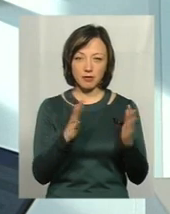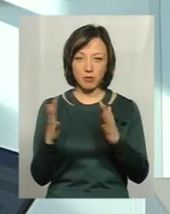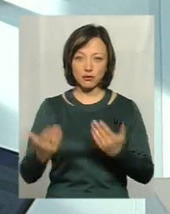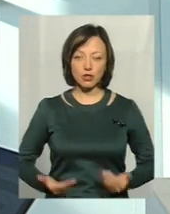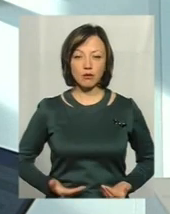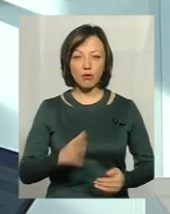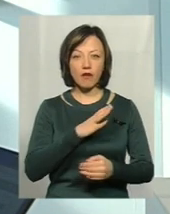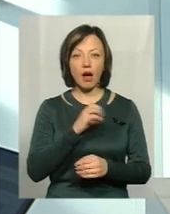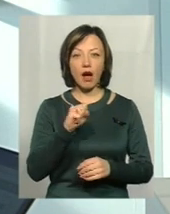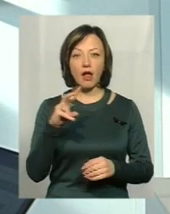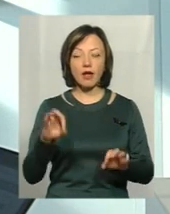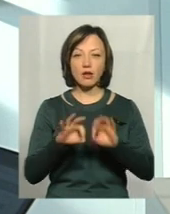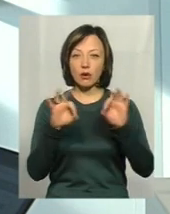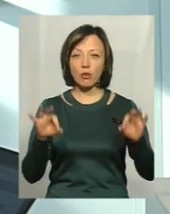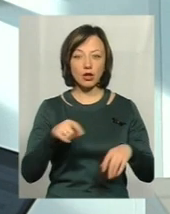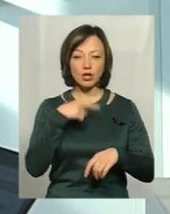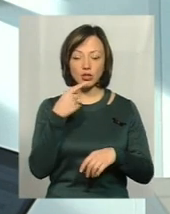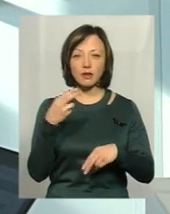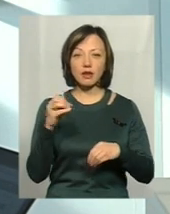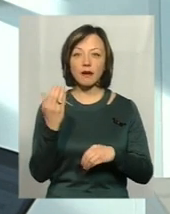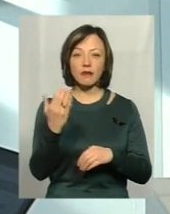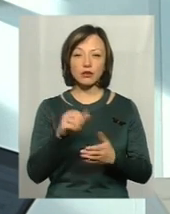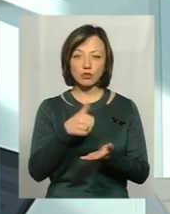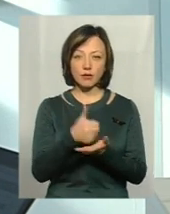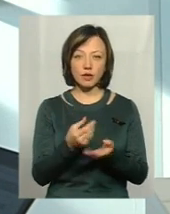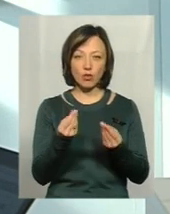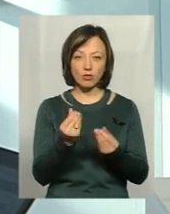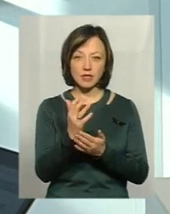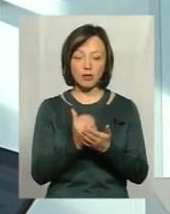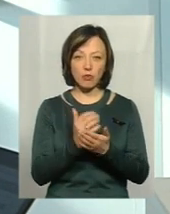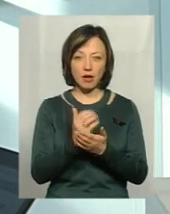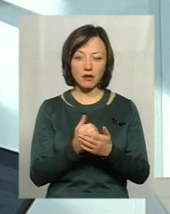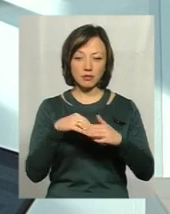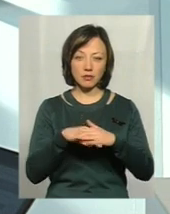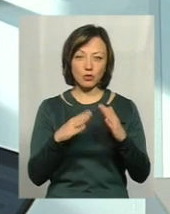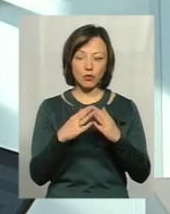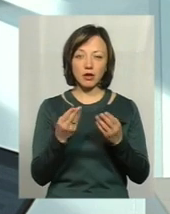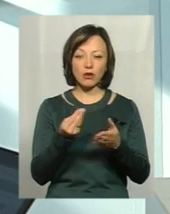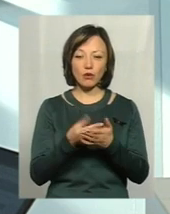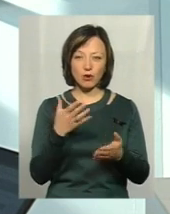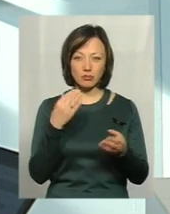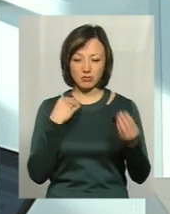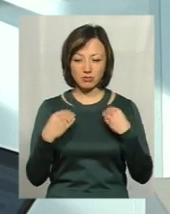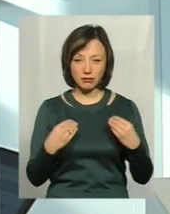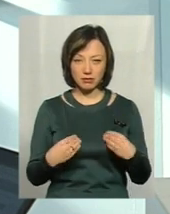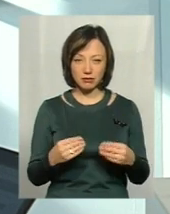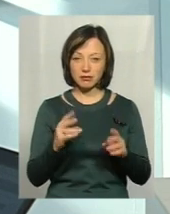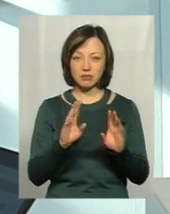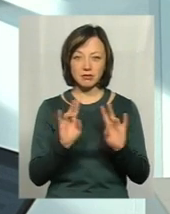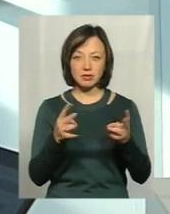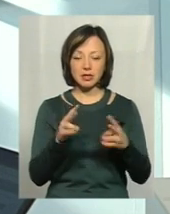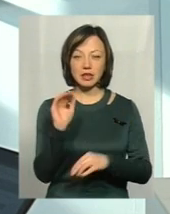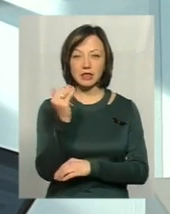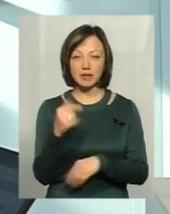в житті бувають, але ніколи не кажіть, де ваші основні грошові запаси, якщо ви зберігаєте, де коштовності зберігаються, тому що